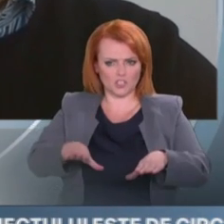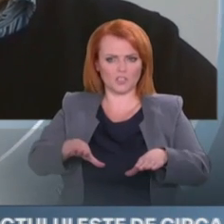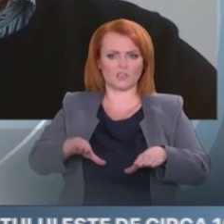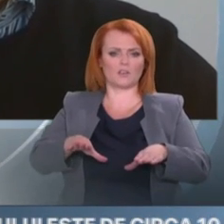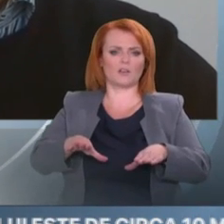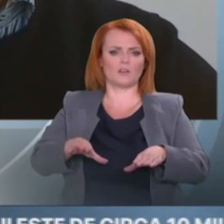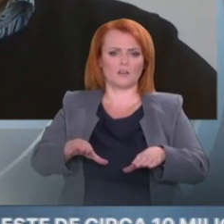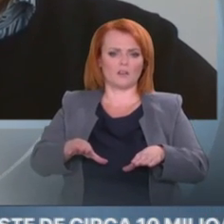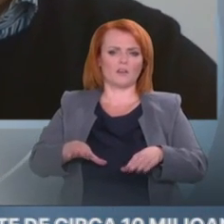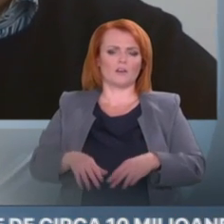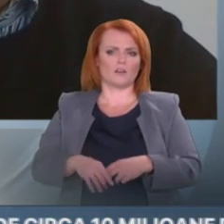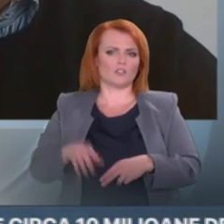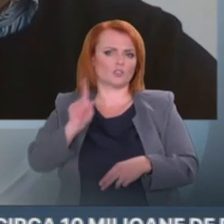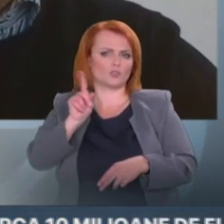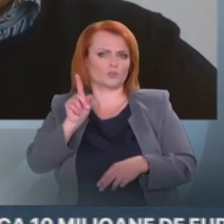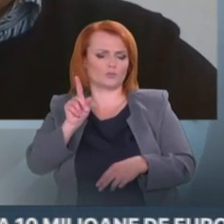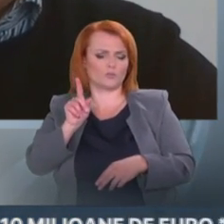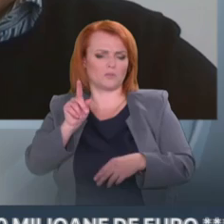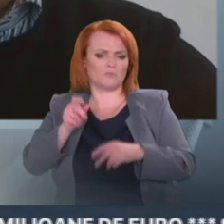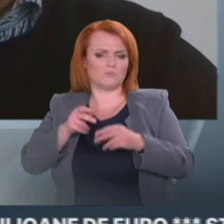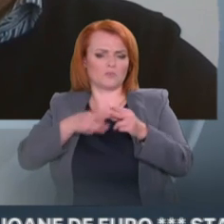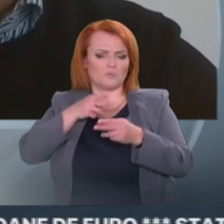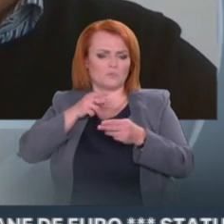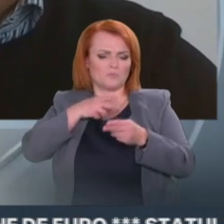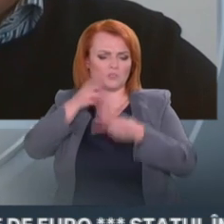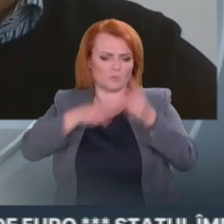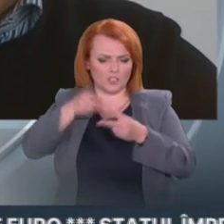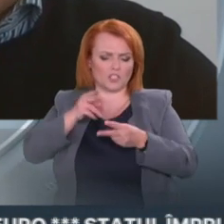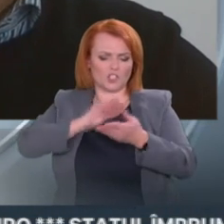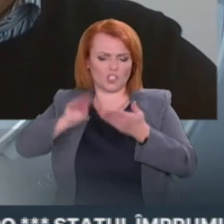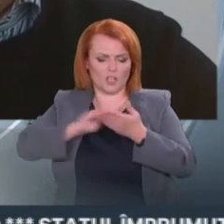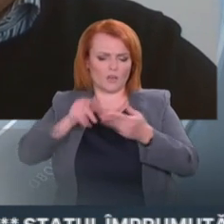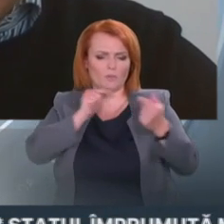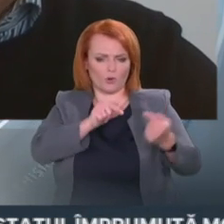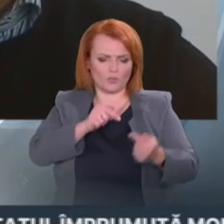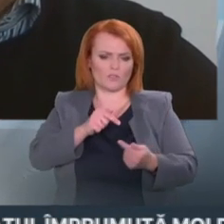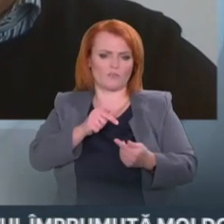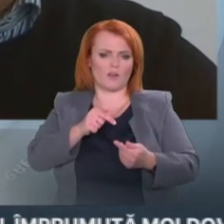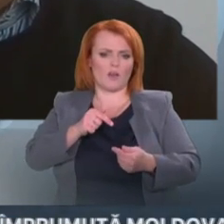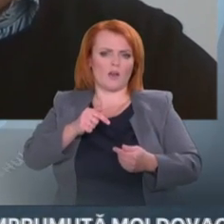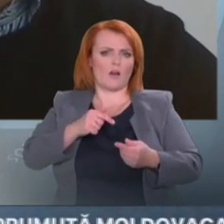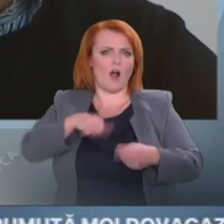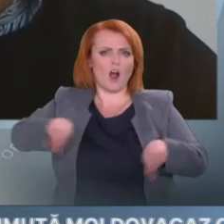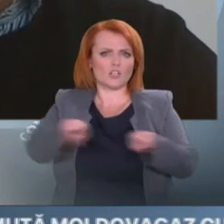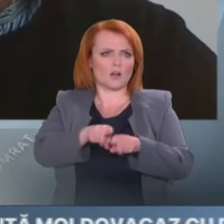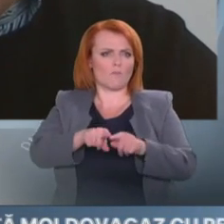pistă falsă. Cred că sunt declarații goale care sunt făcute de autoritățile naționale. Moldova are